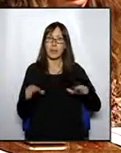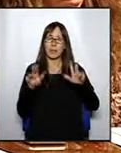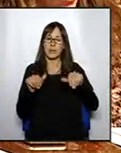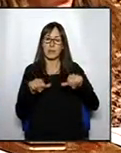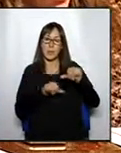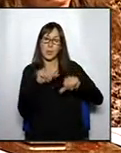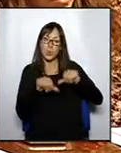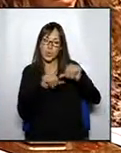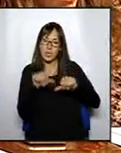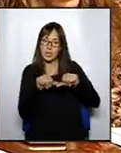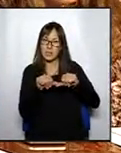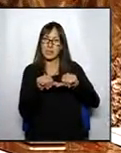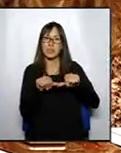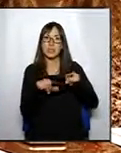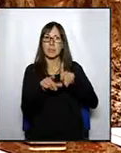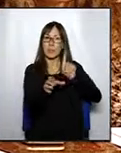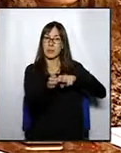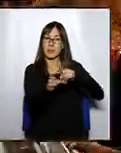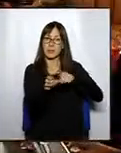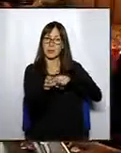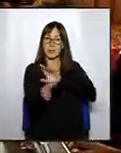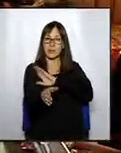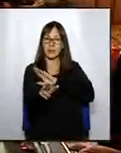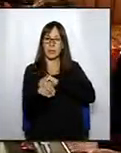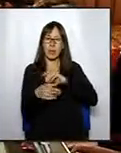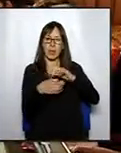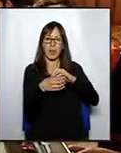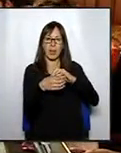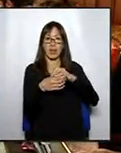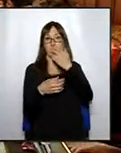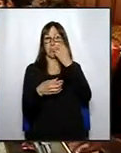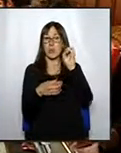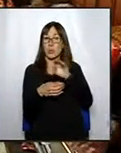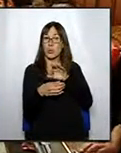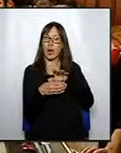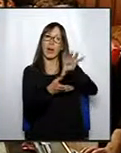participadius sobre la recollida de residus porta a porta. Senyor Anglada. Molt bé, moltes gràcies.